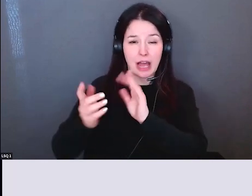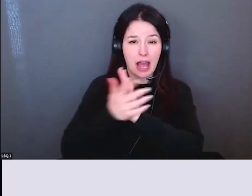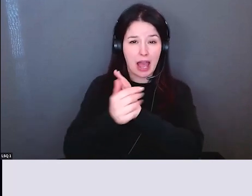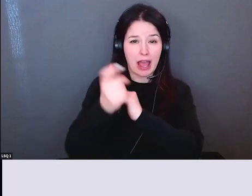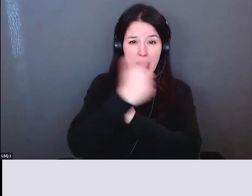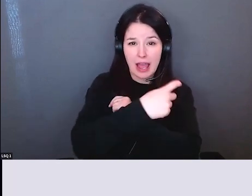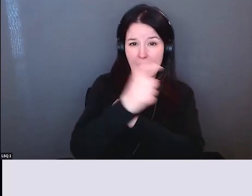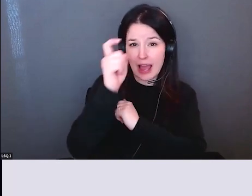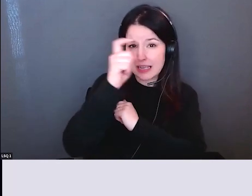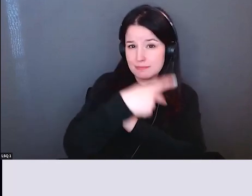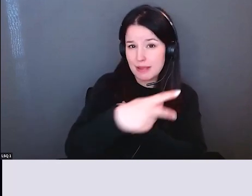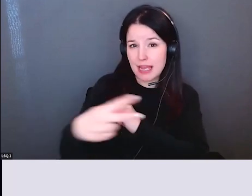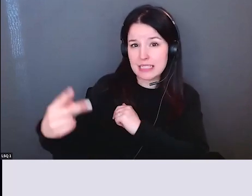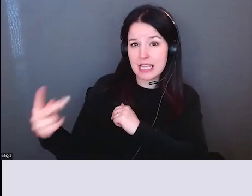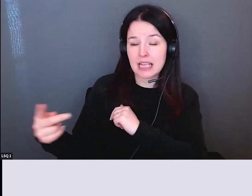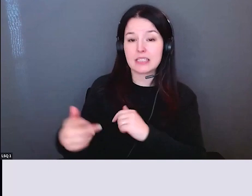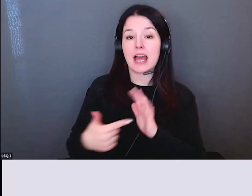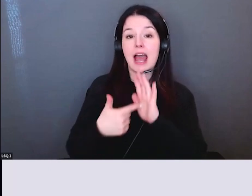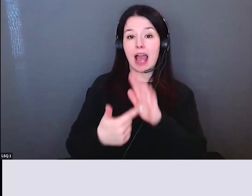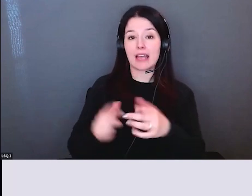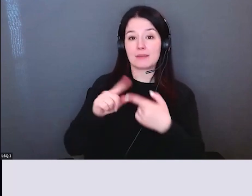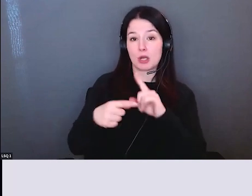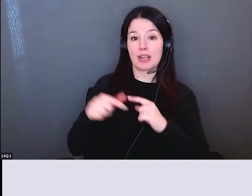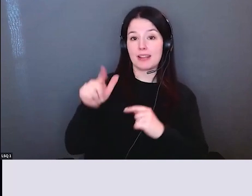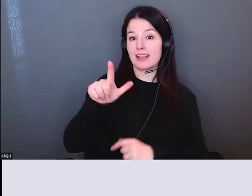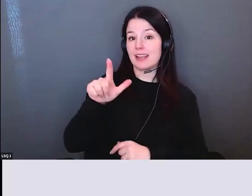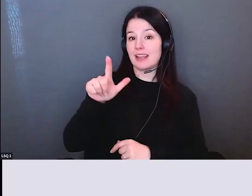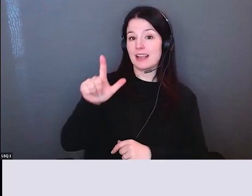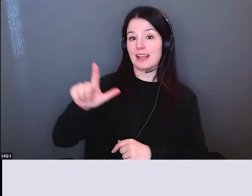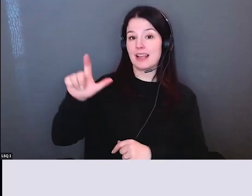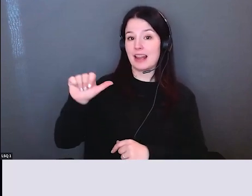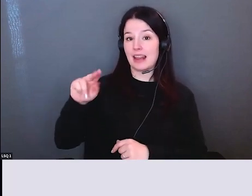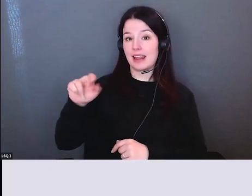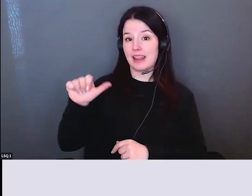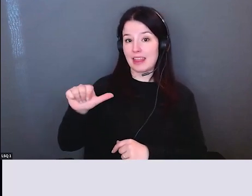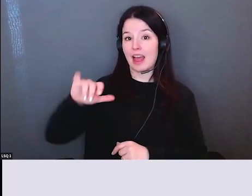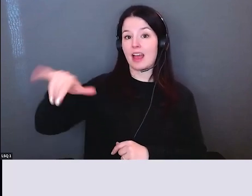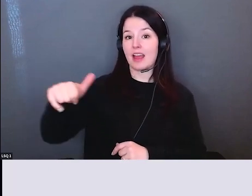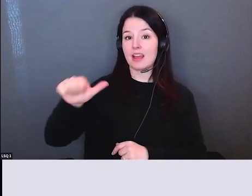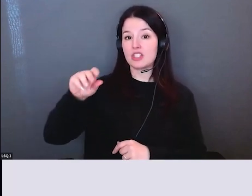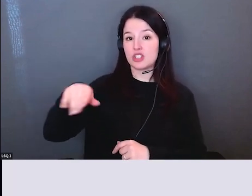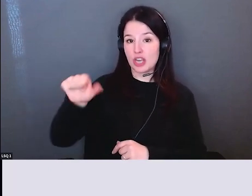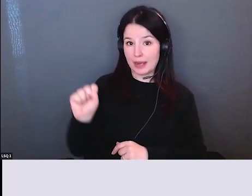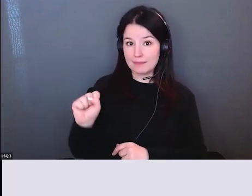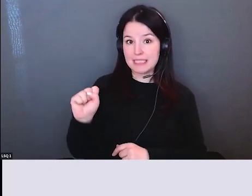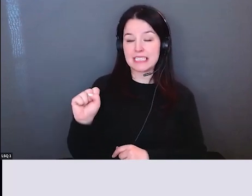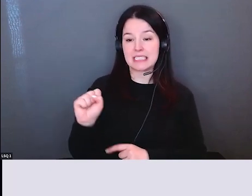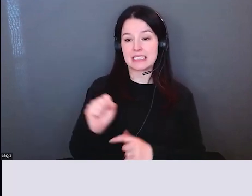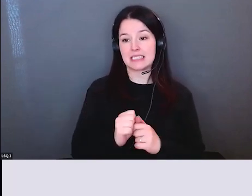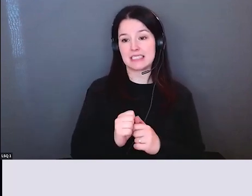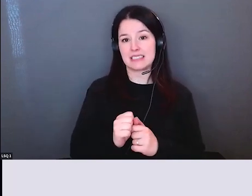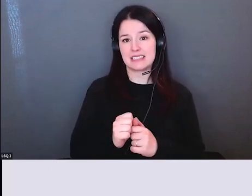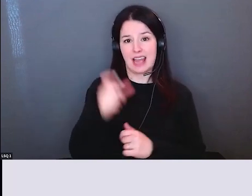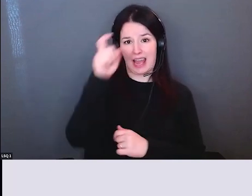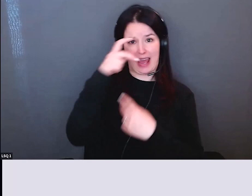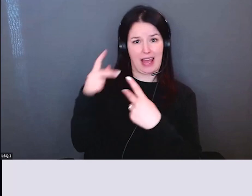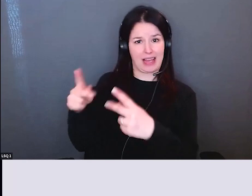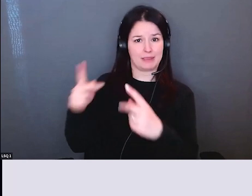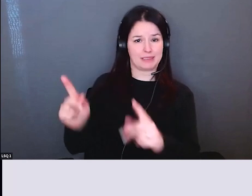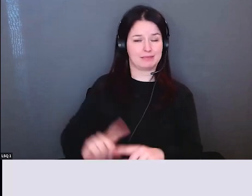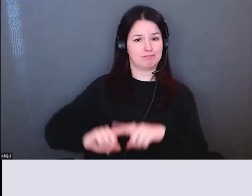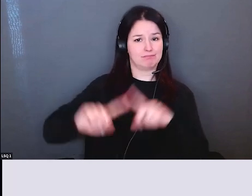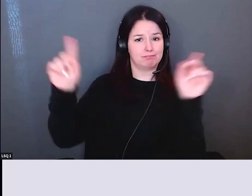ou des soirs tout en démantelant les systèmes d'oppression ça se fait de manière simultanée avec la